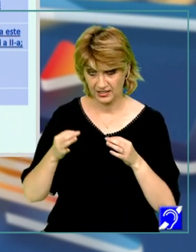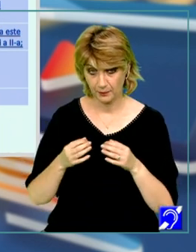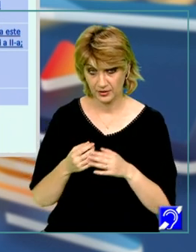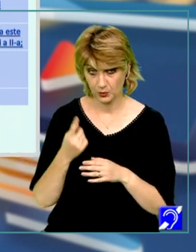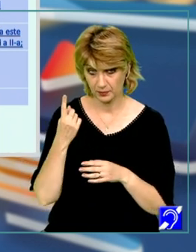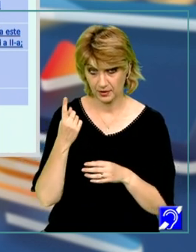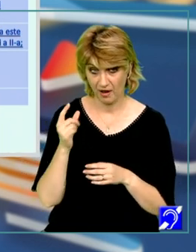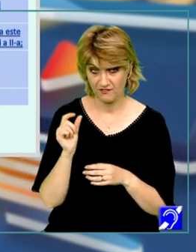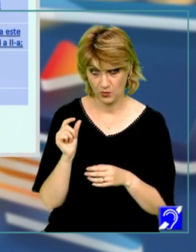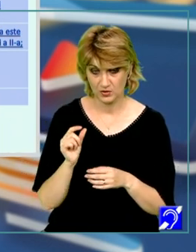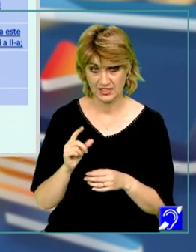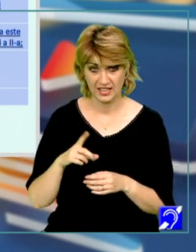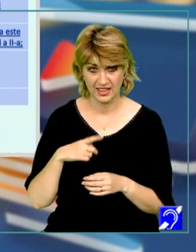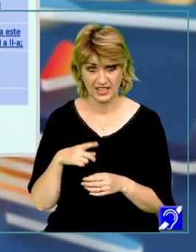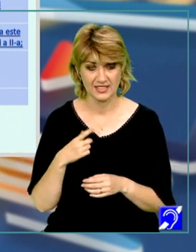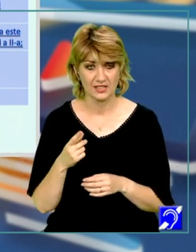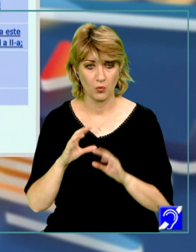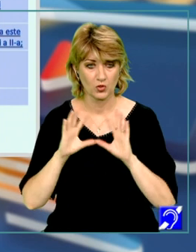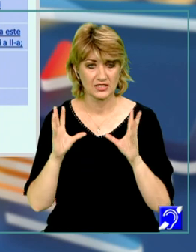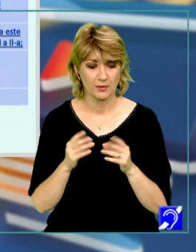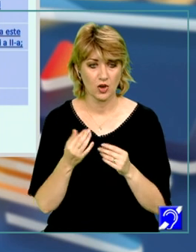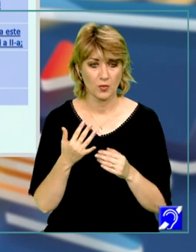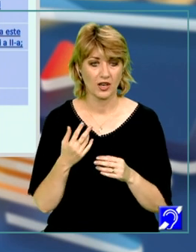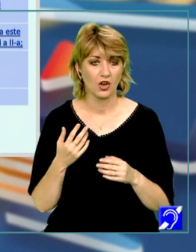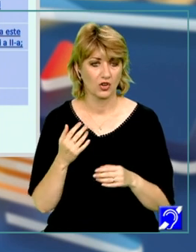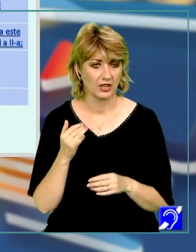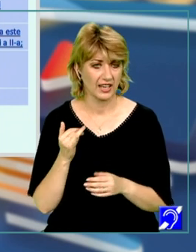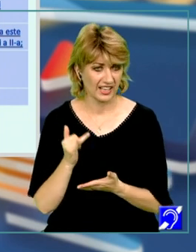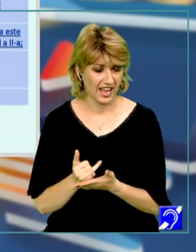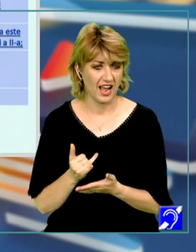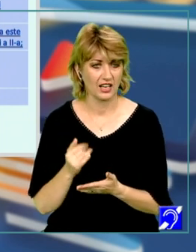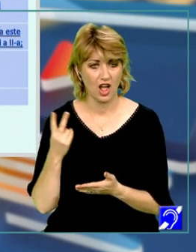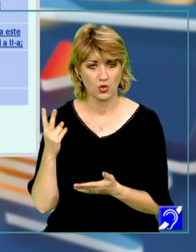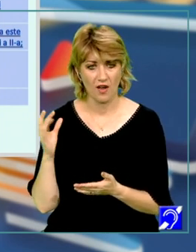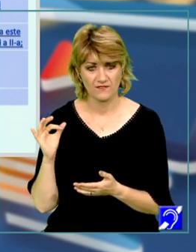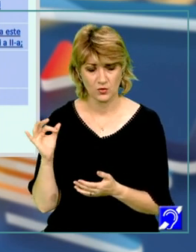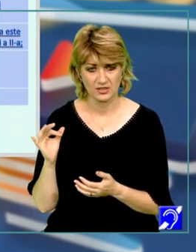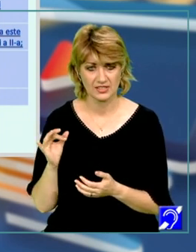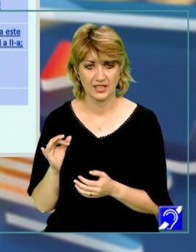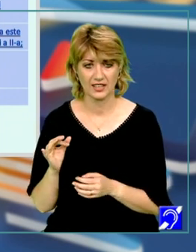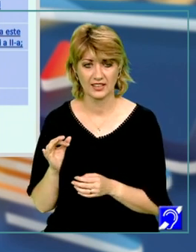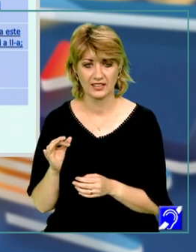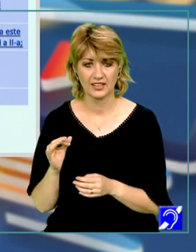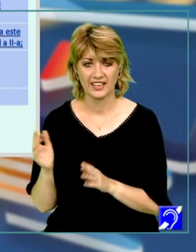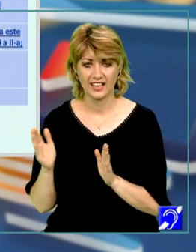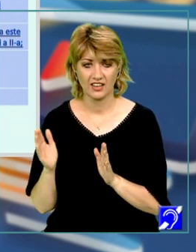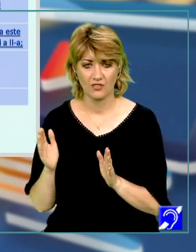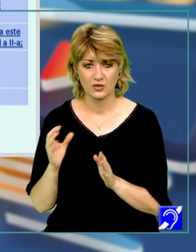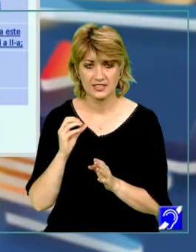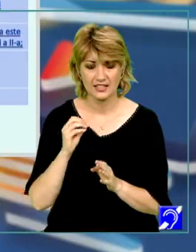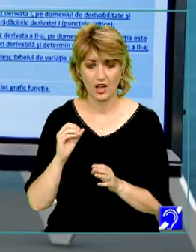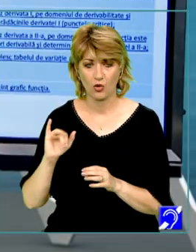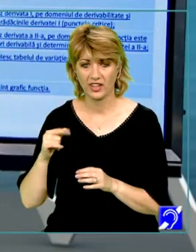funcție, domeniul de definiție este întreaga mulțimea numerilor reale, pentru a doua funcție, domeniul de definiție este intervalul deschis 0